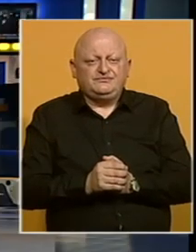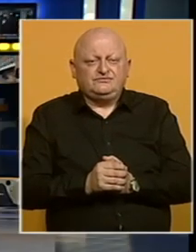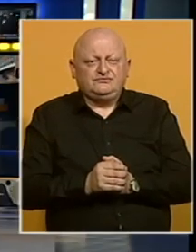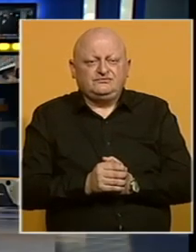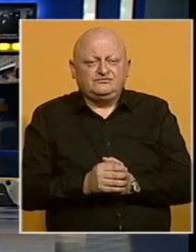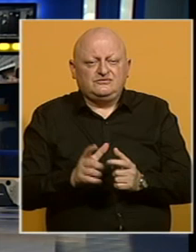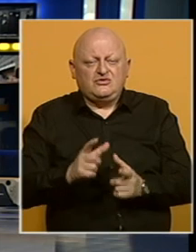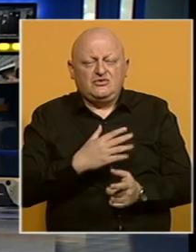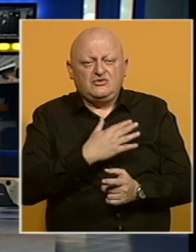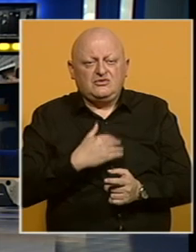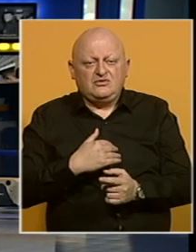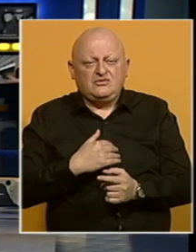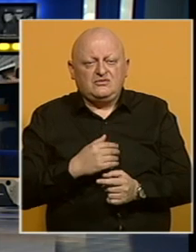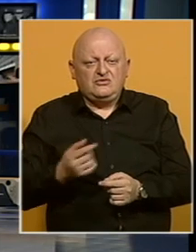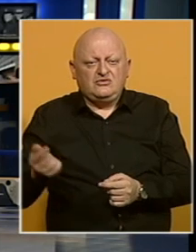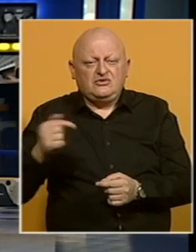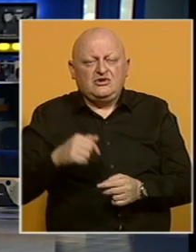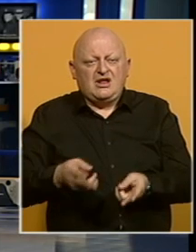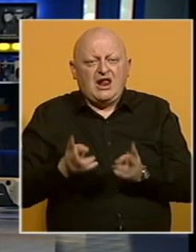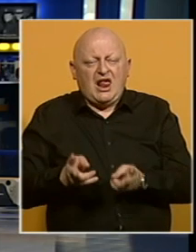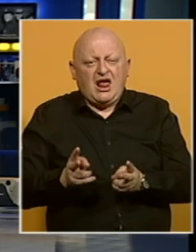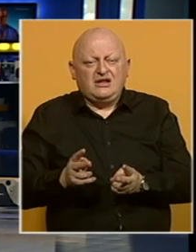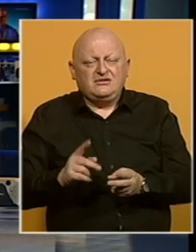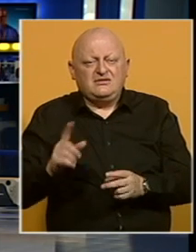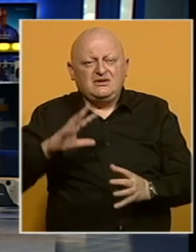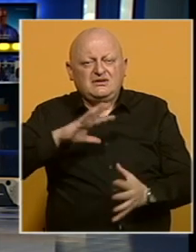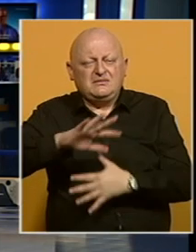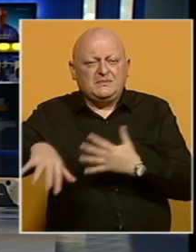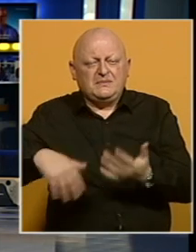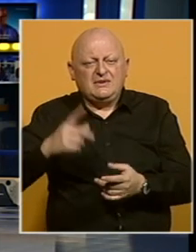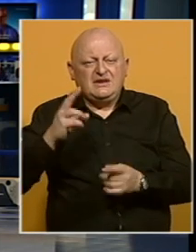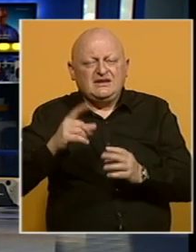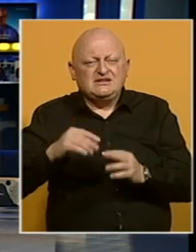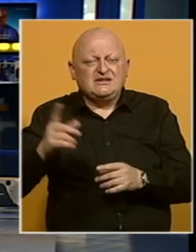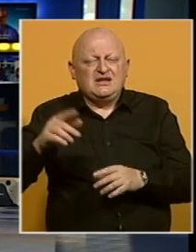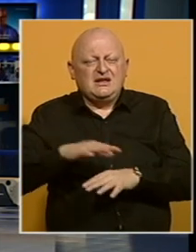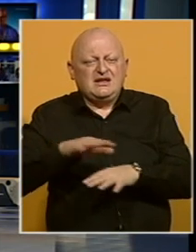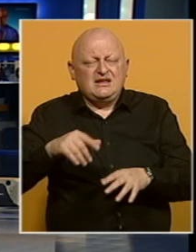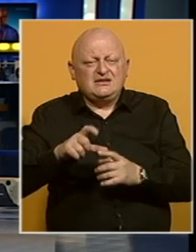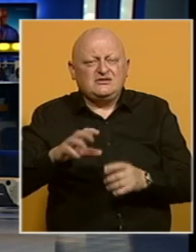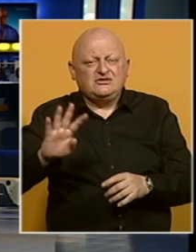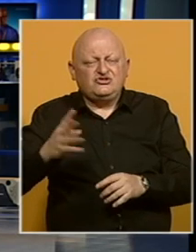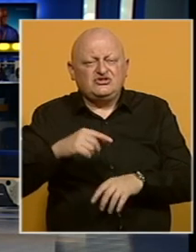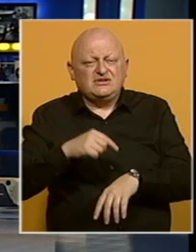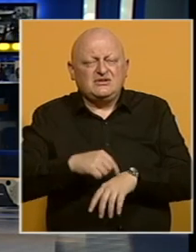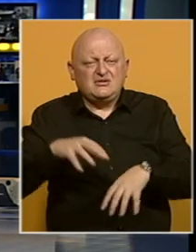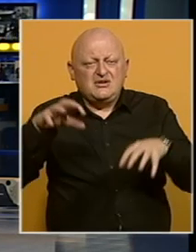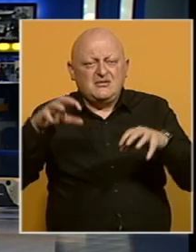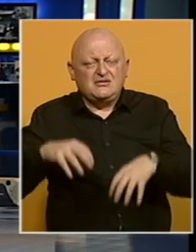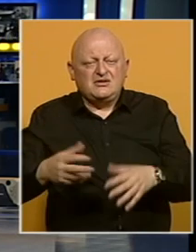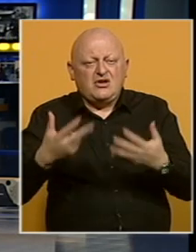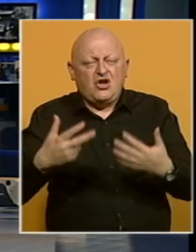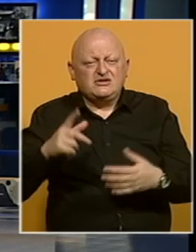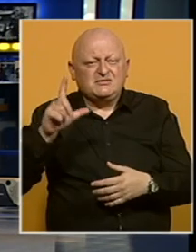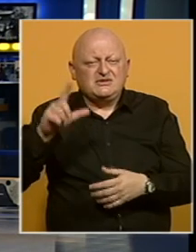U Hrvatskoj je stiglo najavljeno zahlađenje, ali i ne vrijeme. U Istriji na Sjevernom Jadranu do 14 sati palo je više od